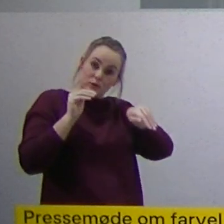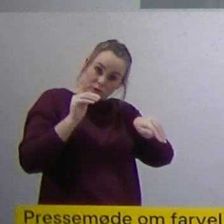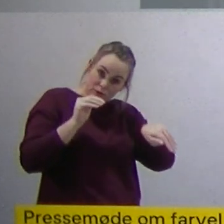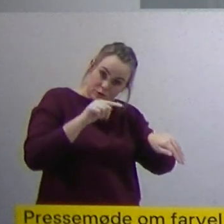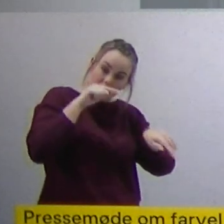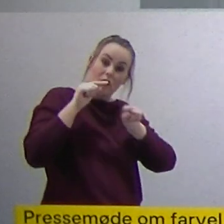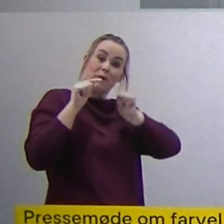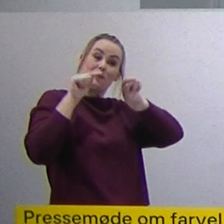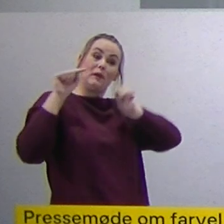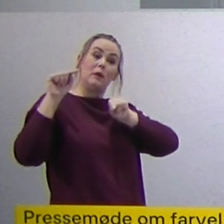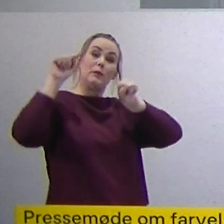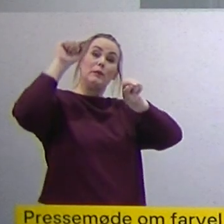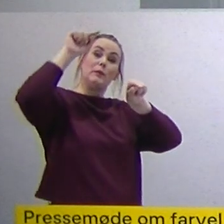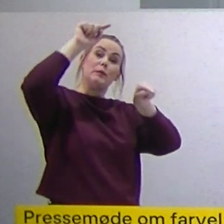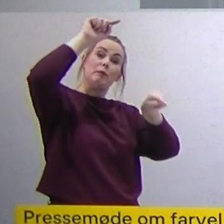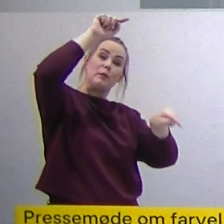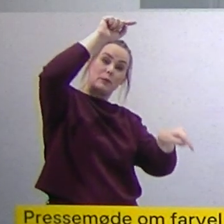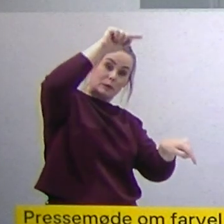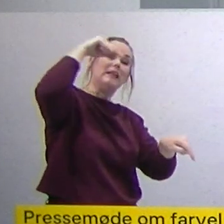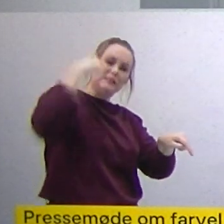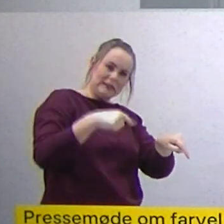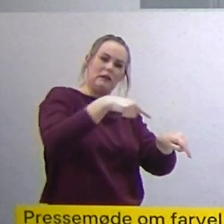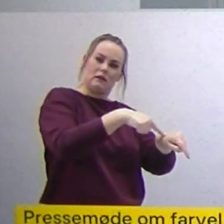giver mindre alvorlig sygdom.